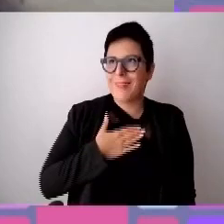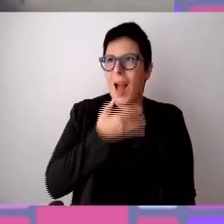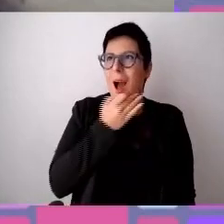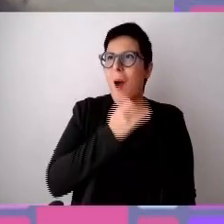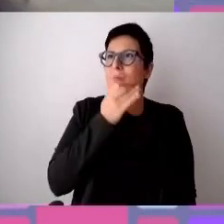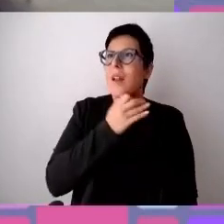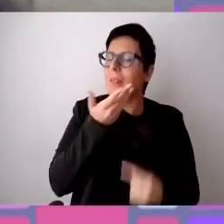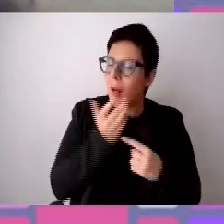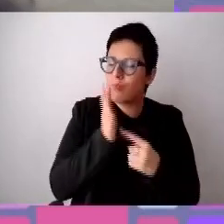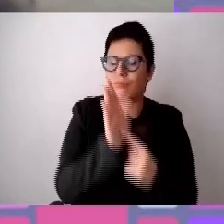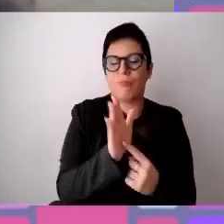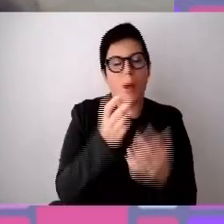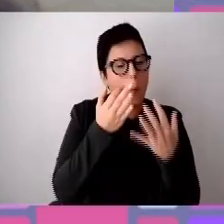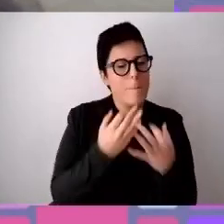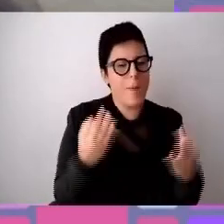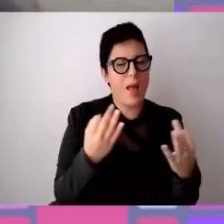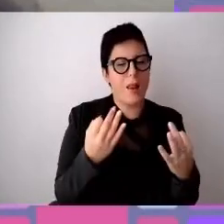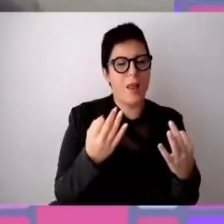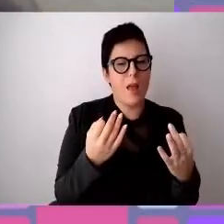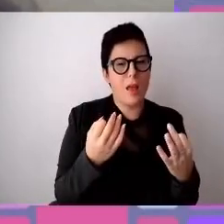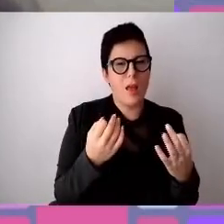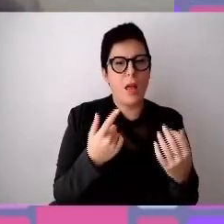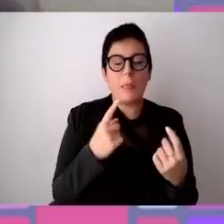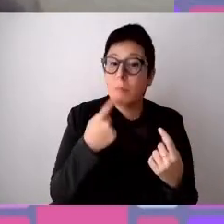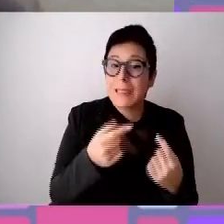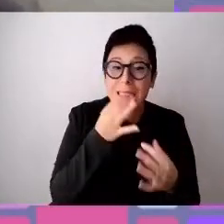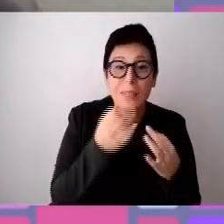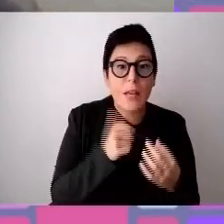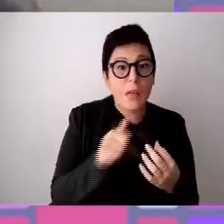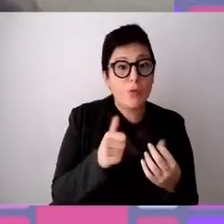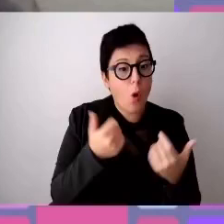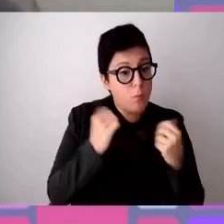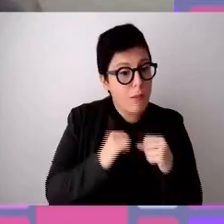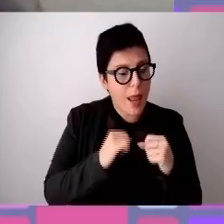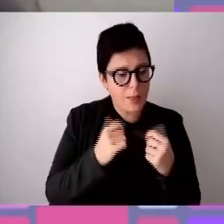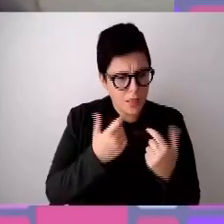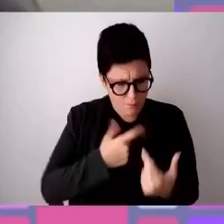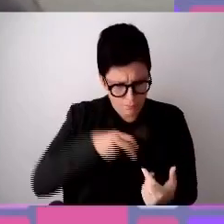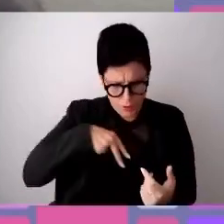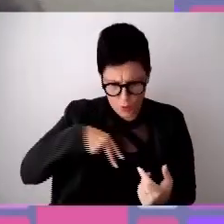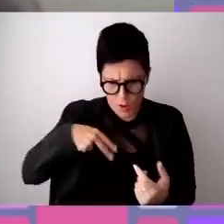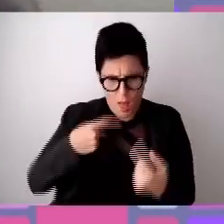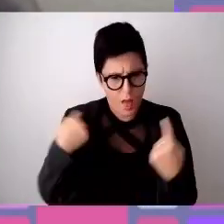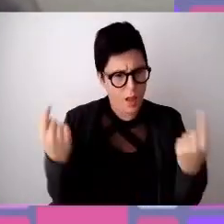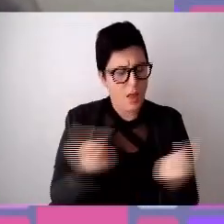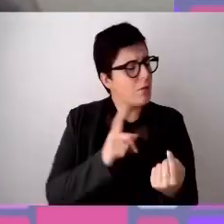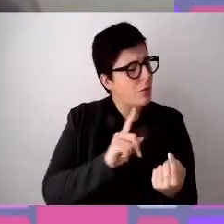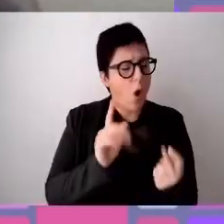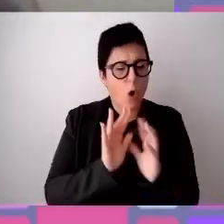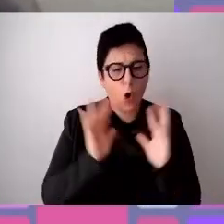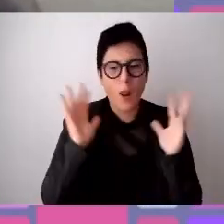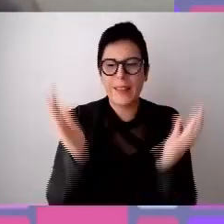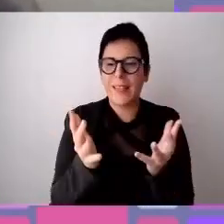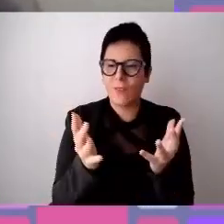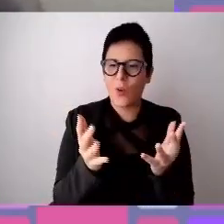proprie potenzialità, quindi non solo un benessere personale, ma un benessere collettivo, perché chi sta bene in un